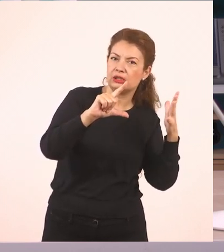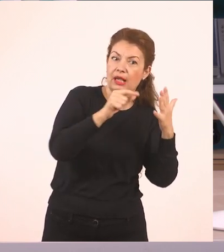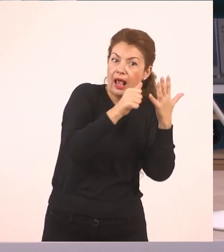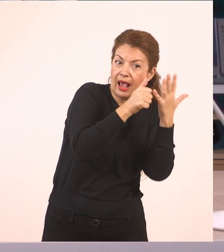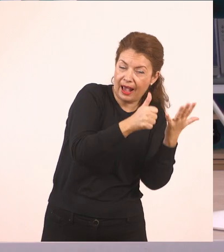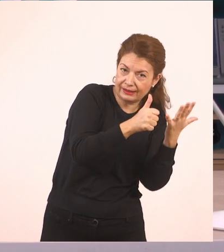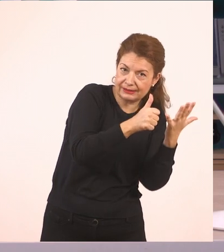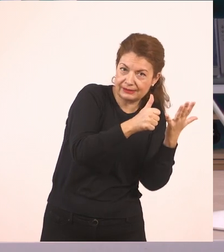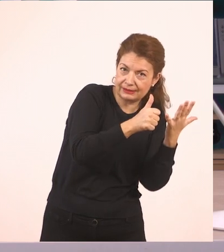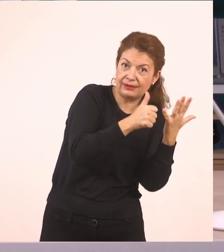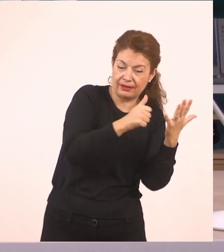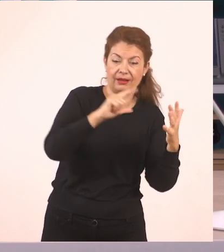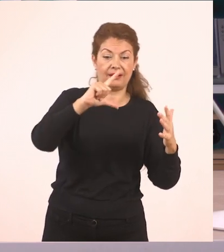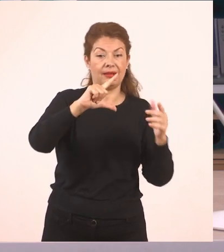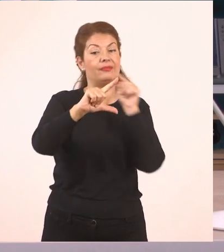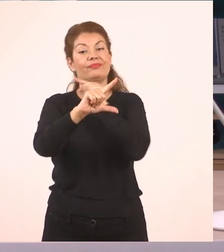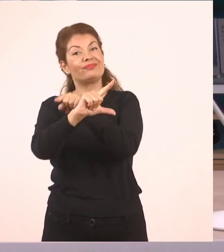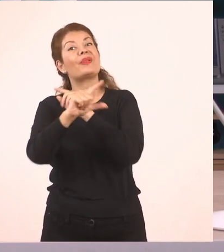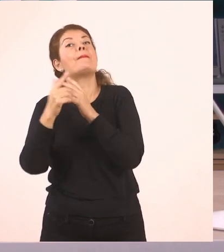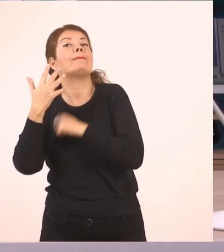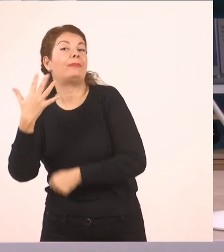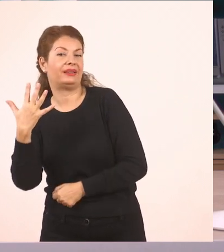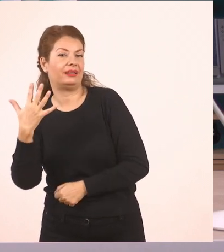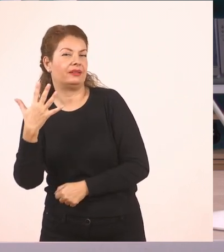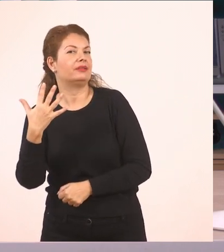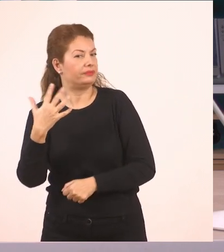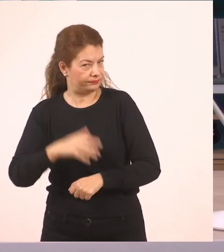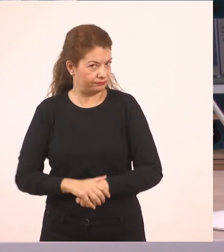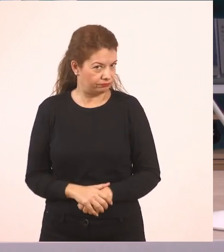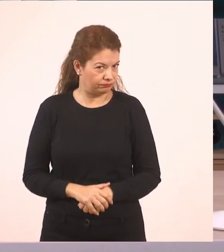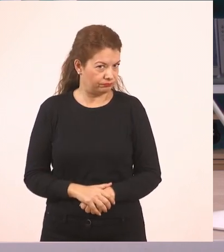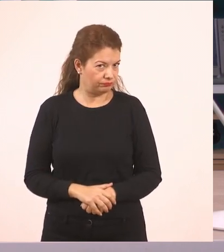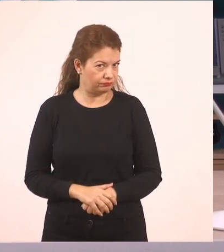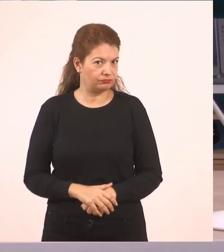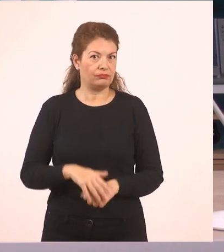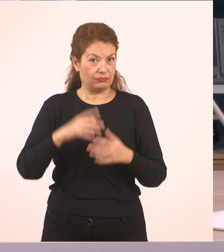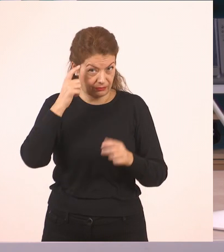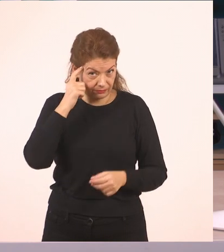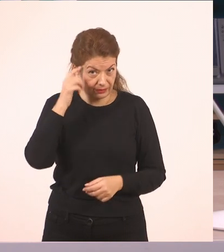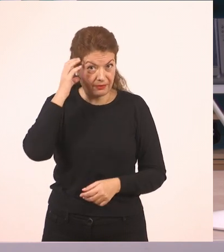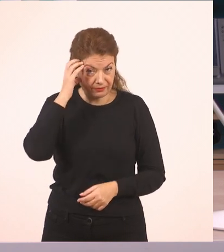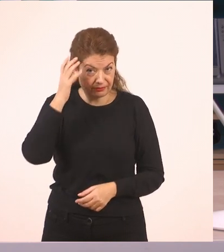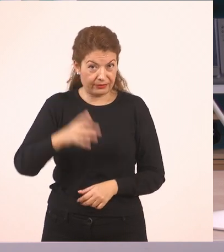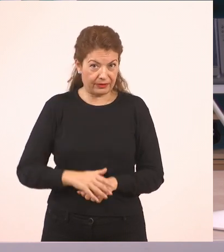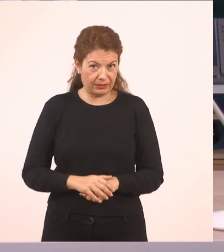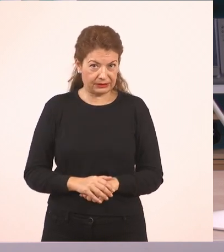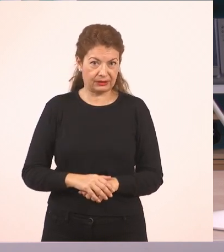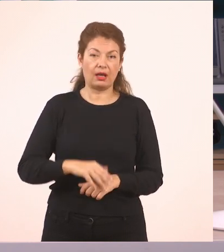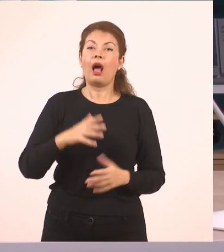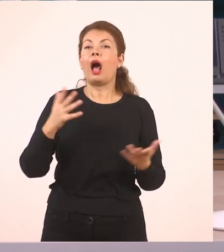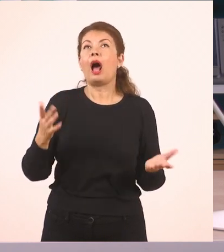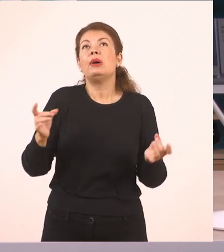από το πέντε. Στην περίπτωση που ό,τι έχω από αριστερά το ίδιο ακριβώς έχω και από δεξιά,